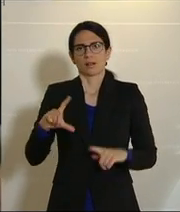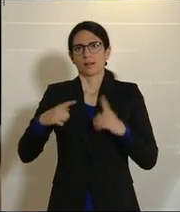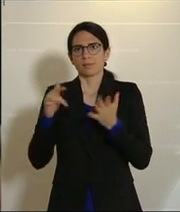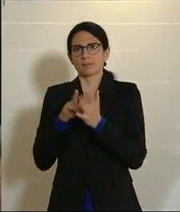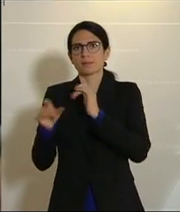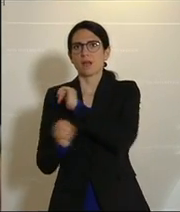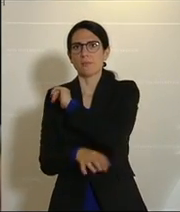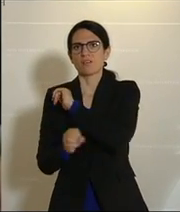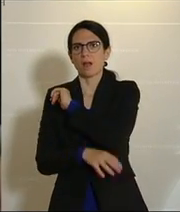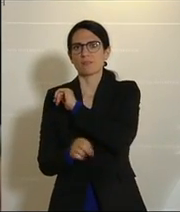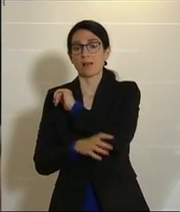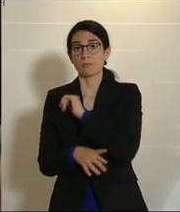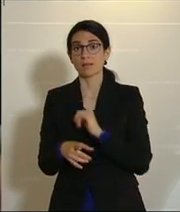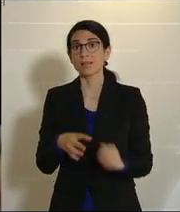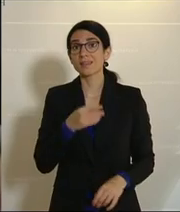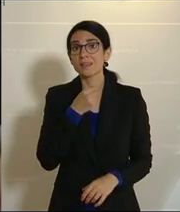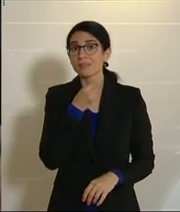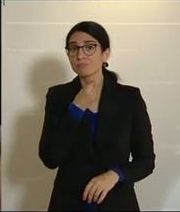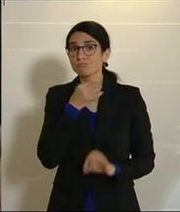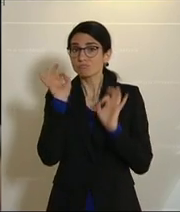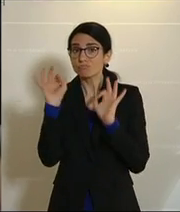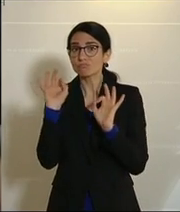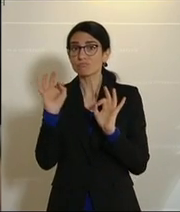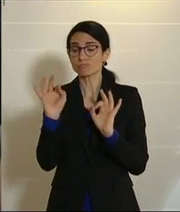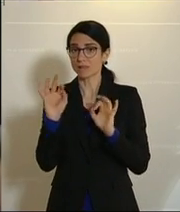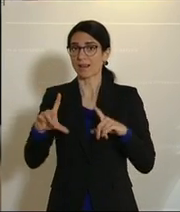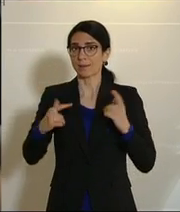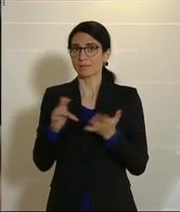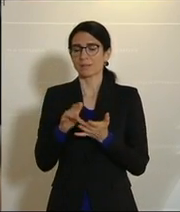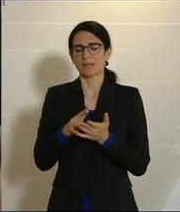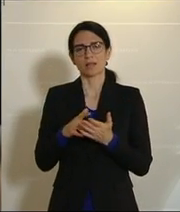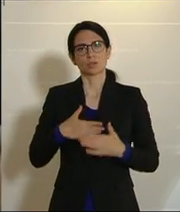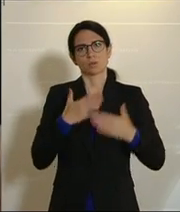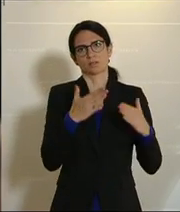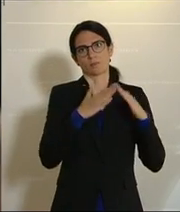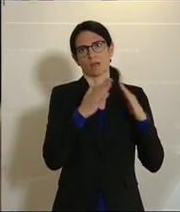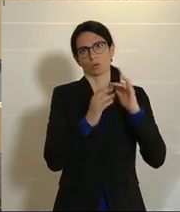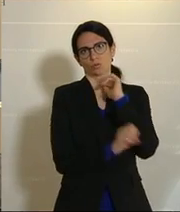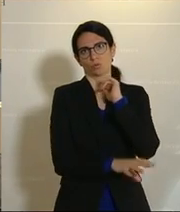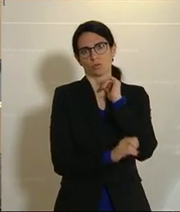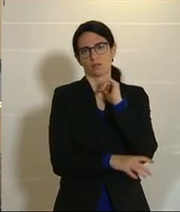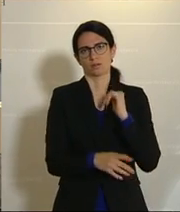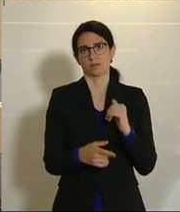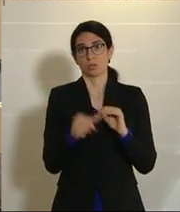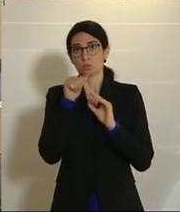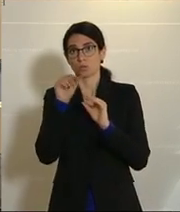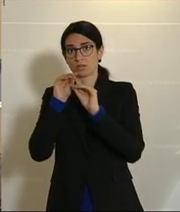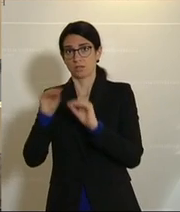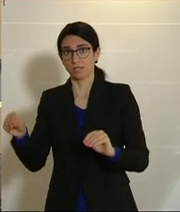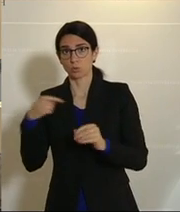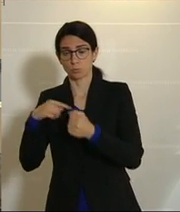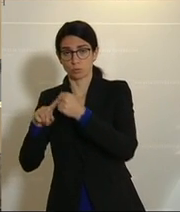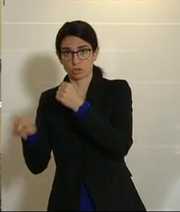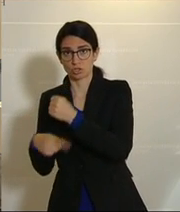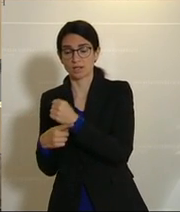Lebensmittelabfällen, genießbaren Lebensmittelabfällen im Hausmüll leider. Es braucht daher nicht nur das